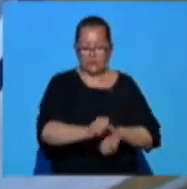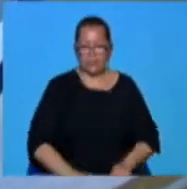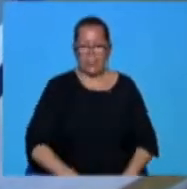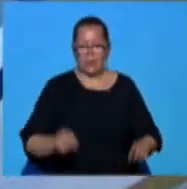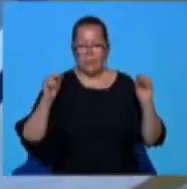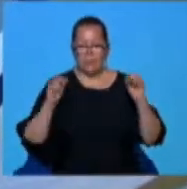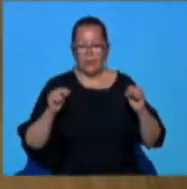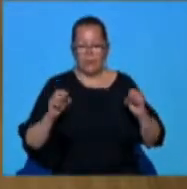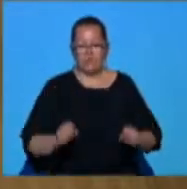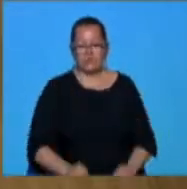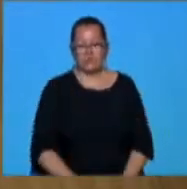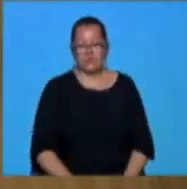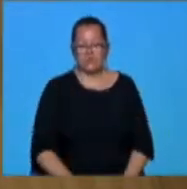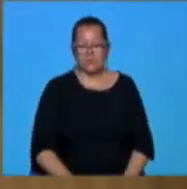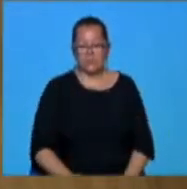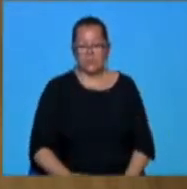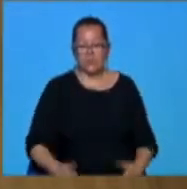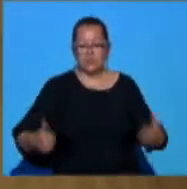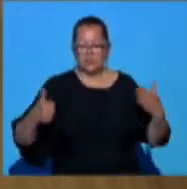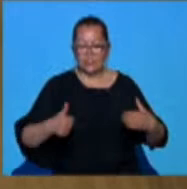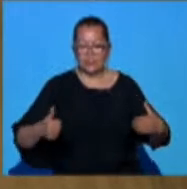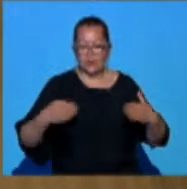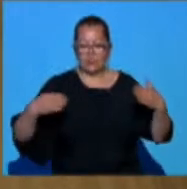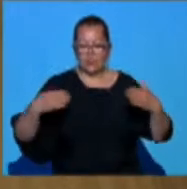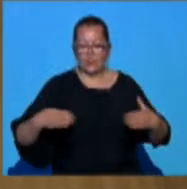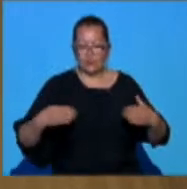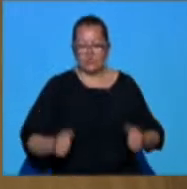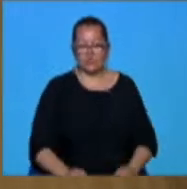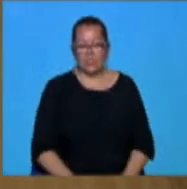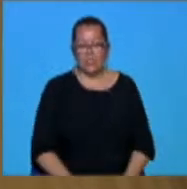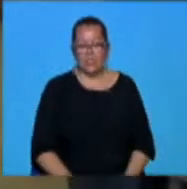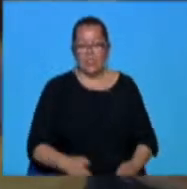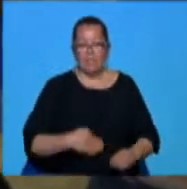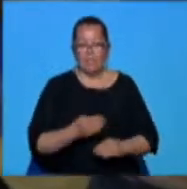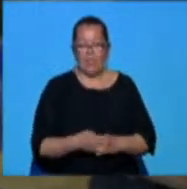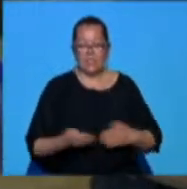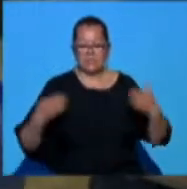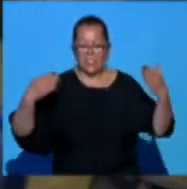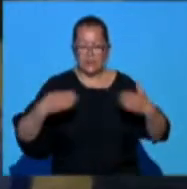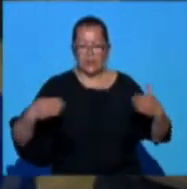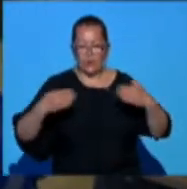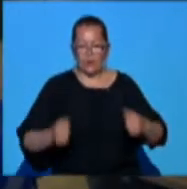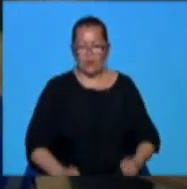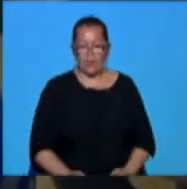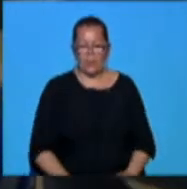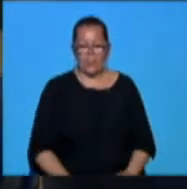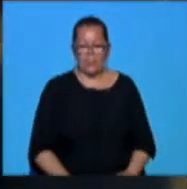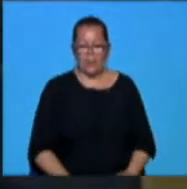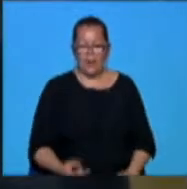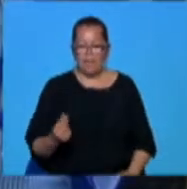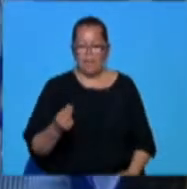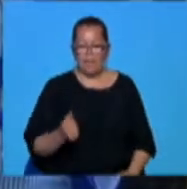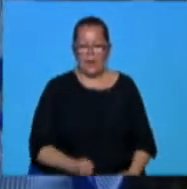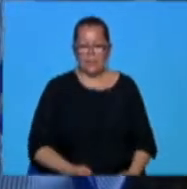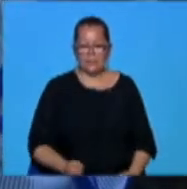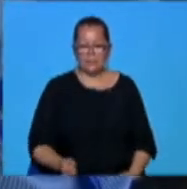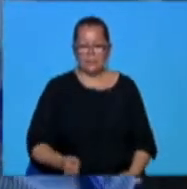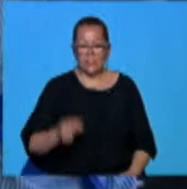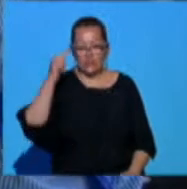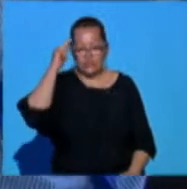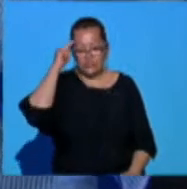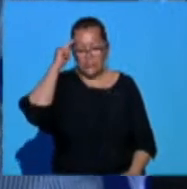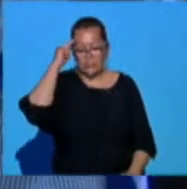cadrele didactice au la dispoziție 16.900 de lei, din care peste 9.000 de lei reprezintă cofinanțarea obținută prin Fondul